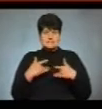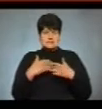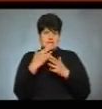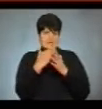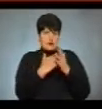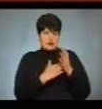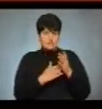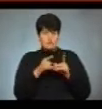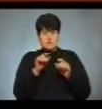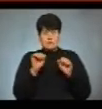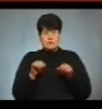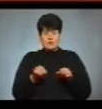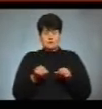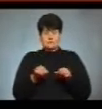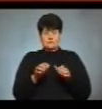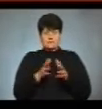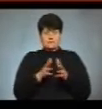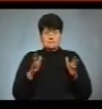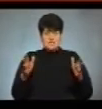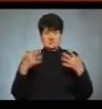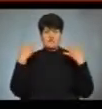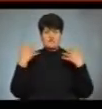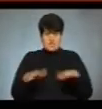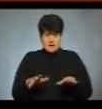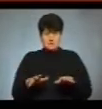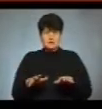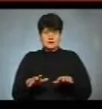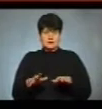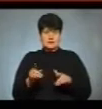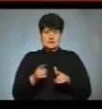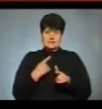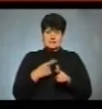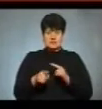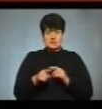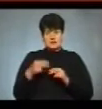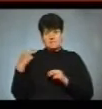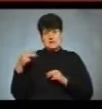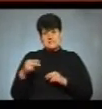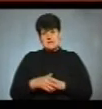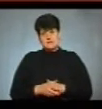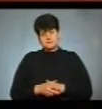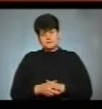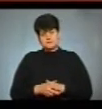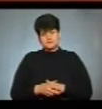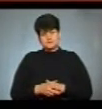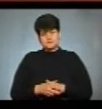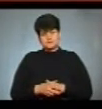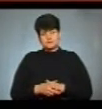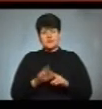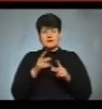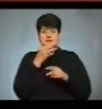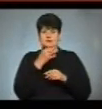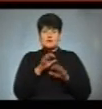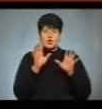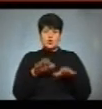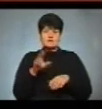більше втратити, ніж діючий президент. Як зазначила голова ЦВК